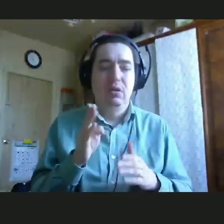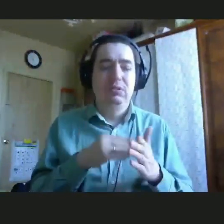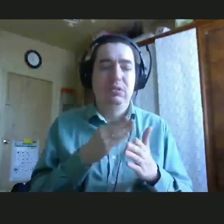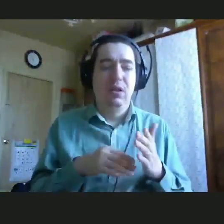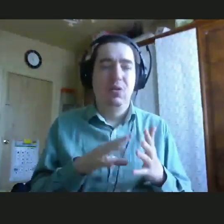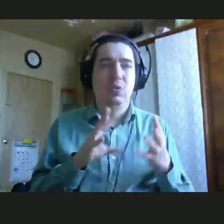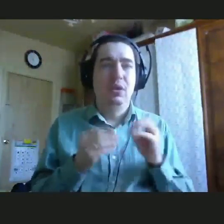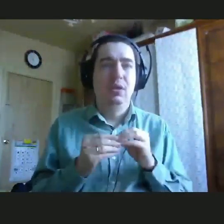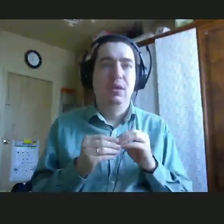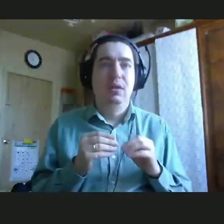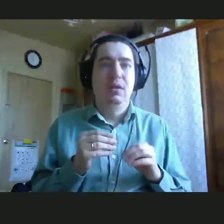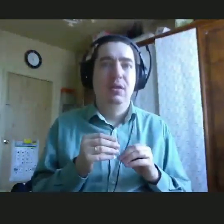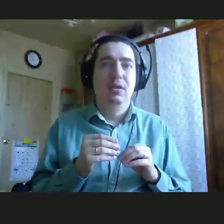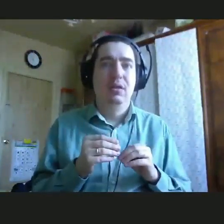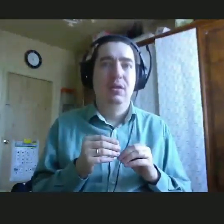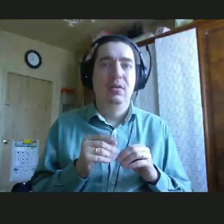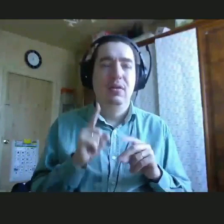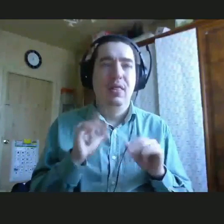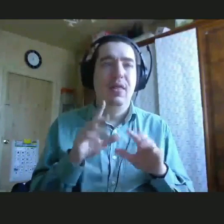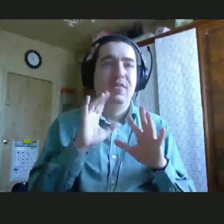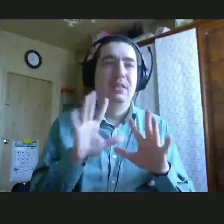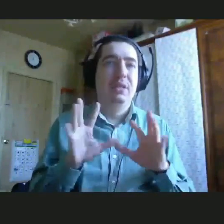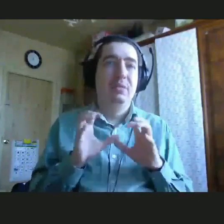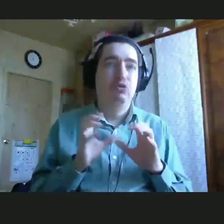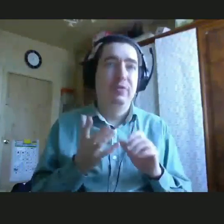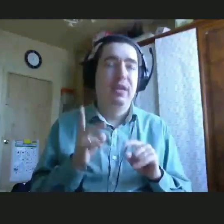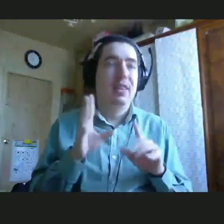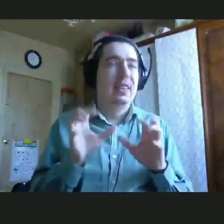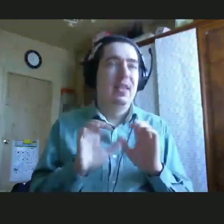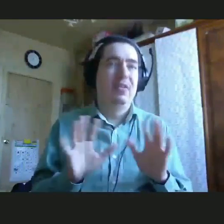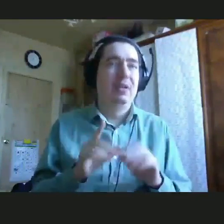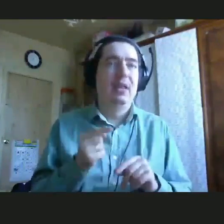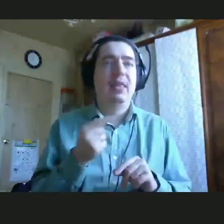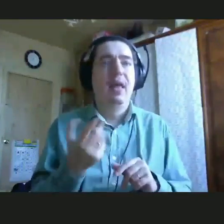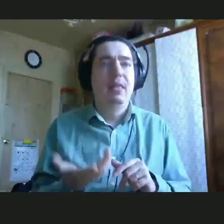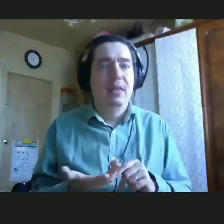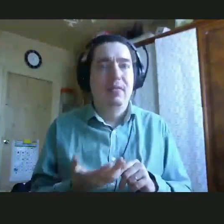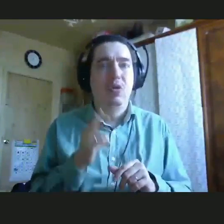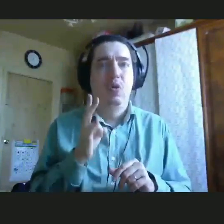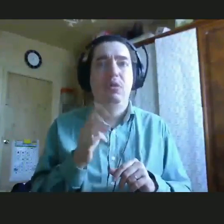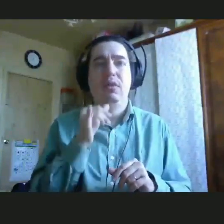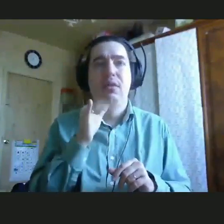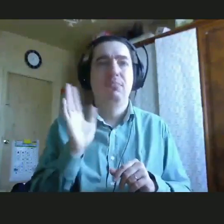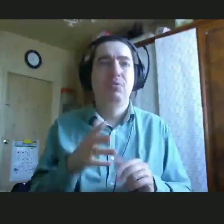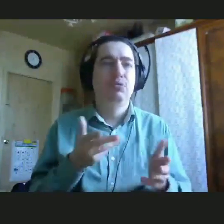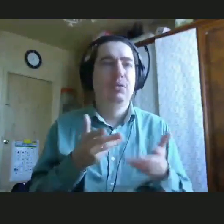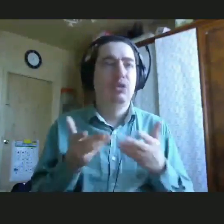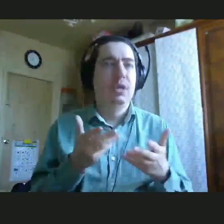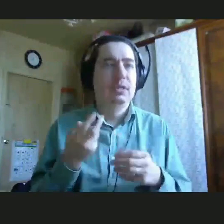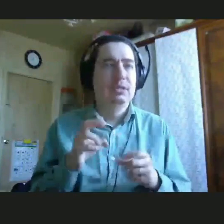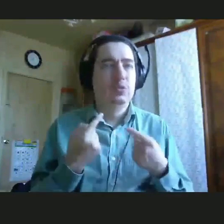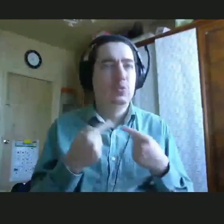самостоятельным, не восприимчив к критике, не восприимчив к негативу, он не может общаться с